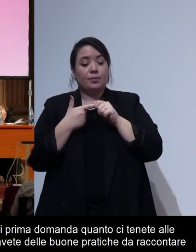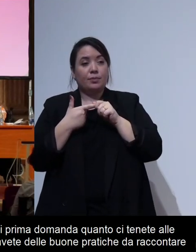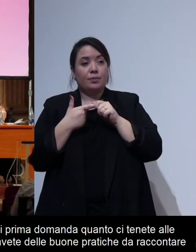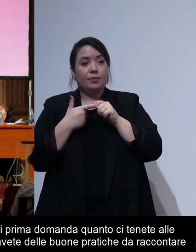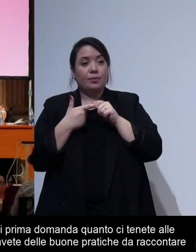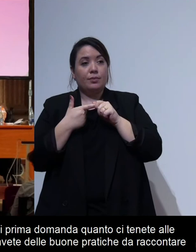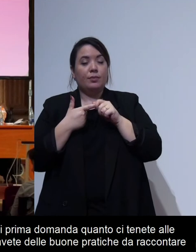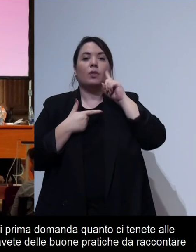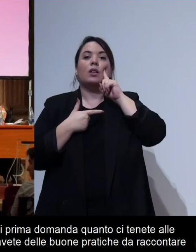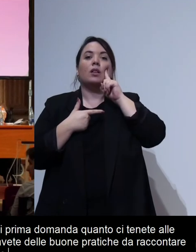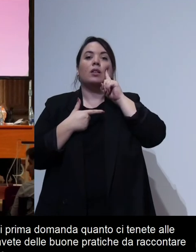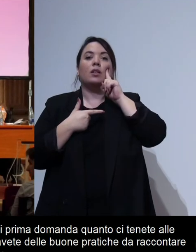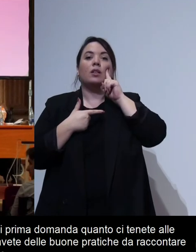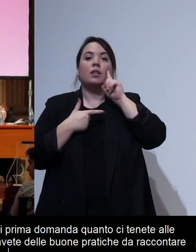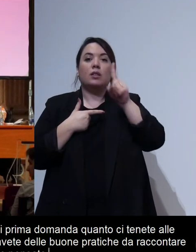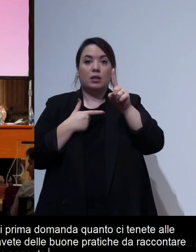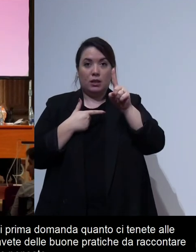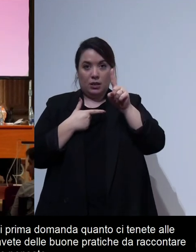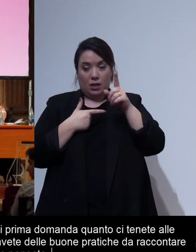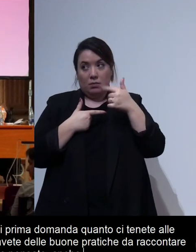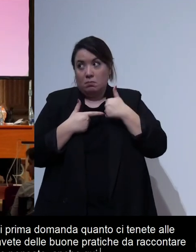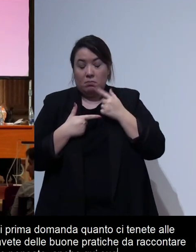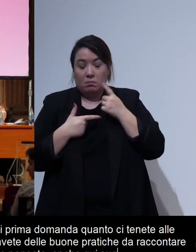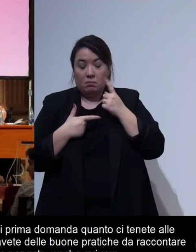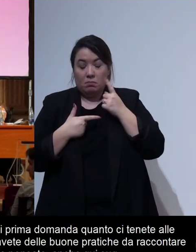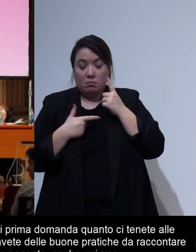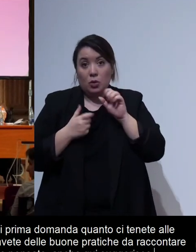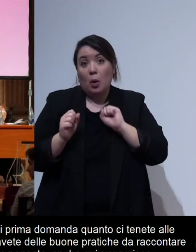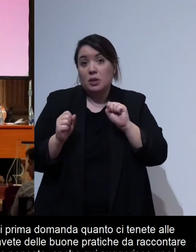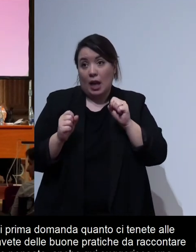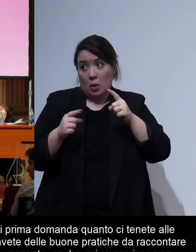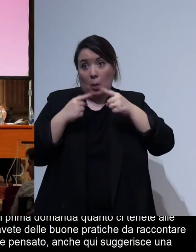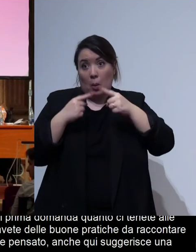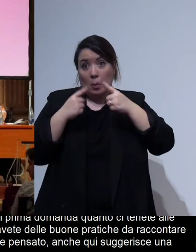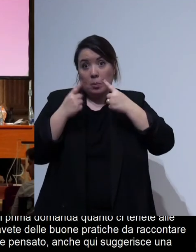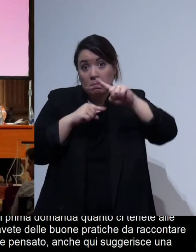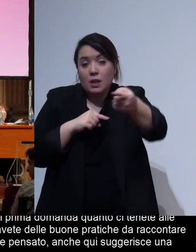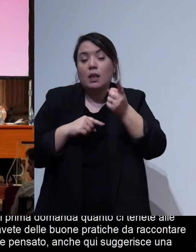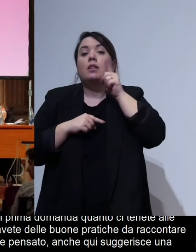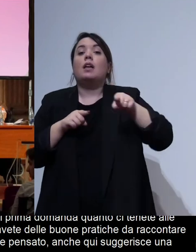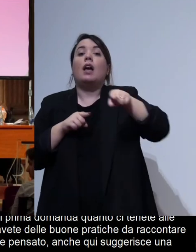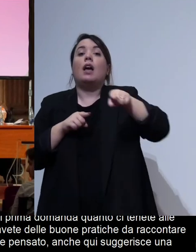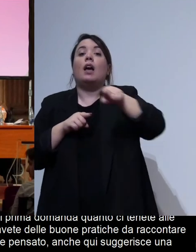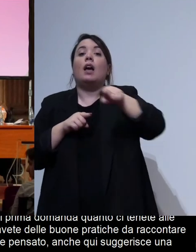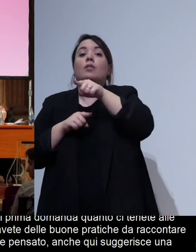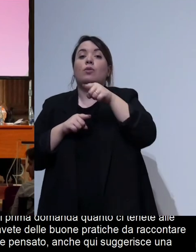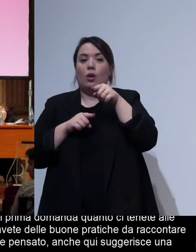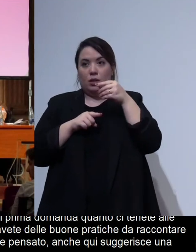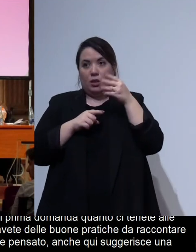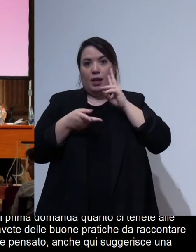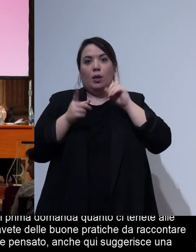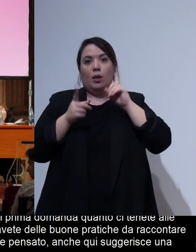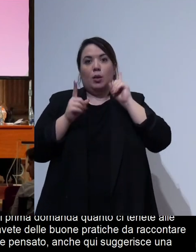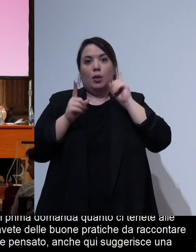se avete pensato anche qui suggerisco magari una feature se avete pensato al disco o se anche questo è lasciato diciamo alla chat